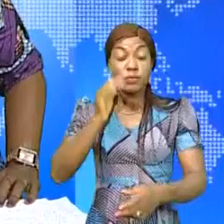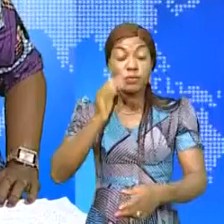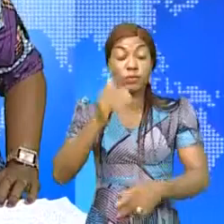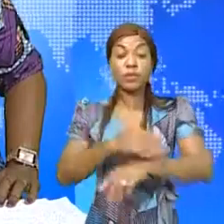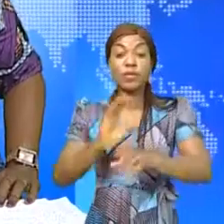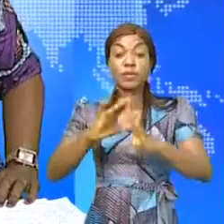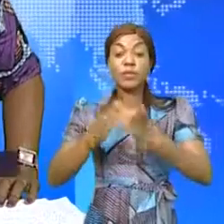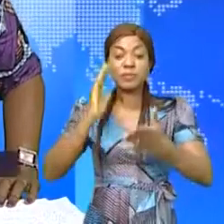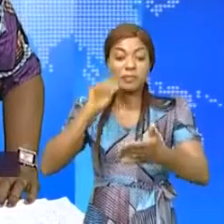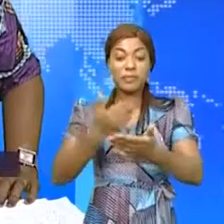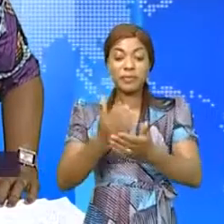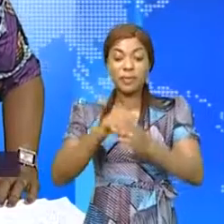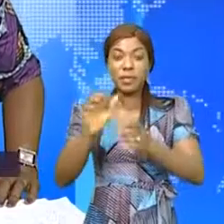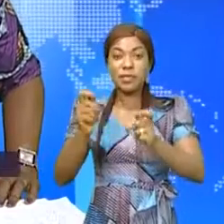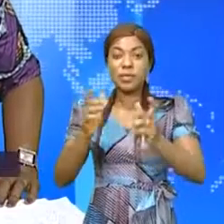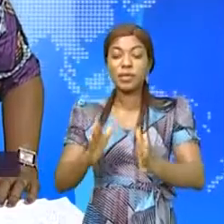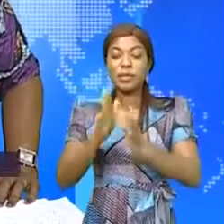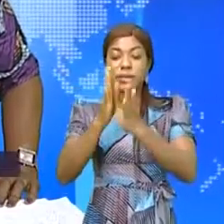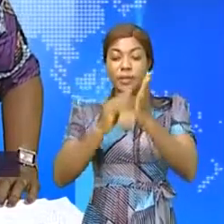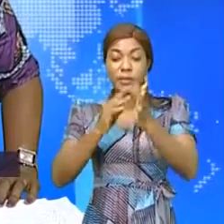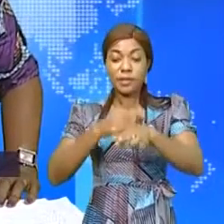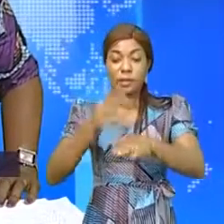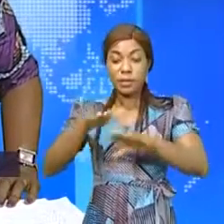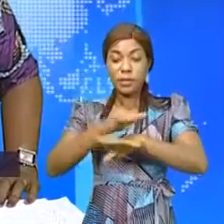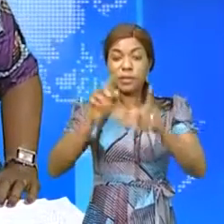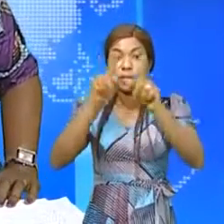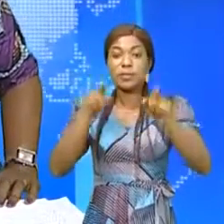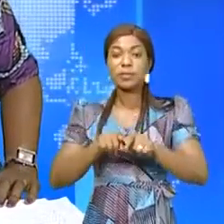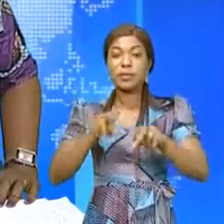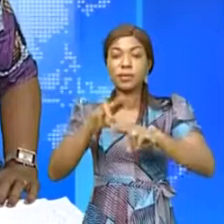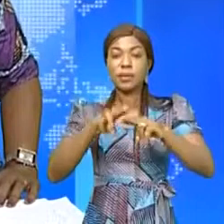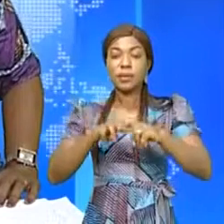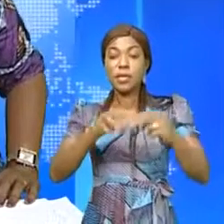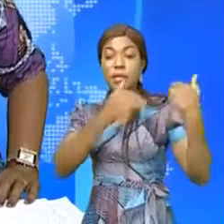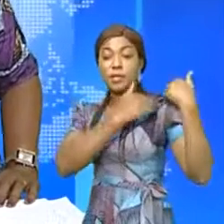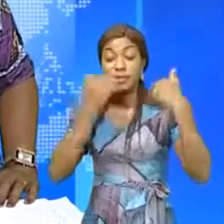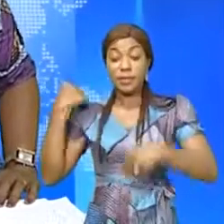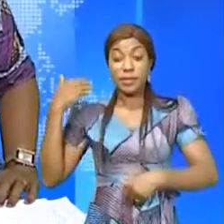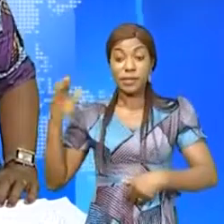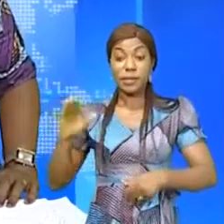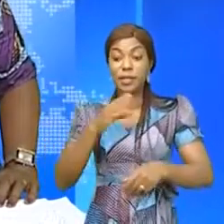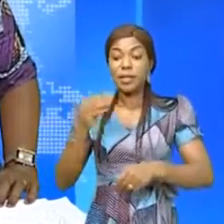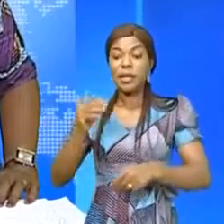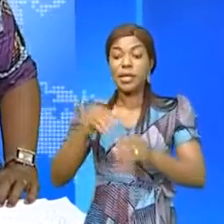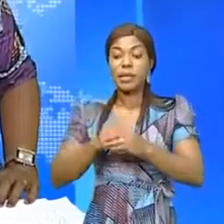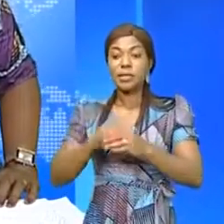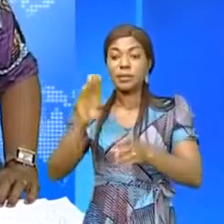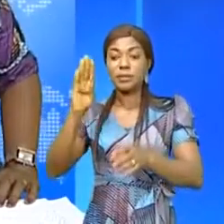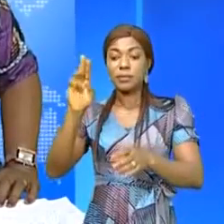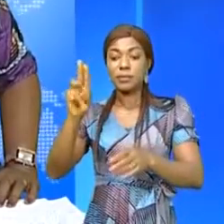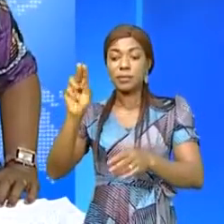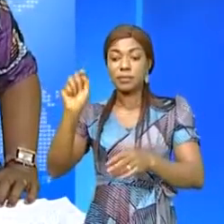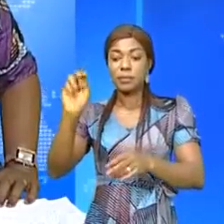Bonjour à tous et bienvenue à ce journal de 19h sur la RTNC. Le chef de l'État est à Boutimbo depuis cet après-midi,